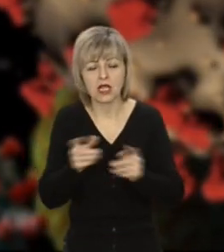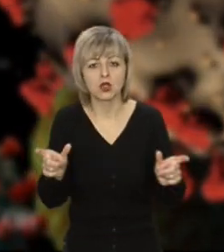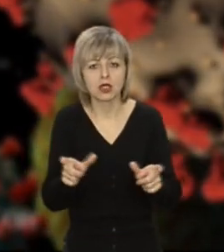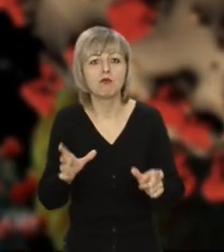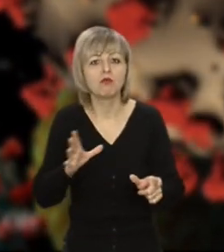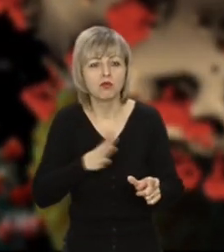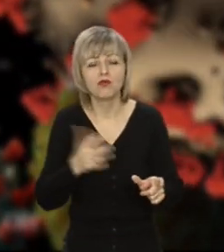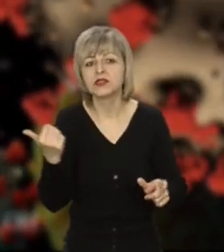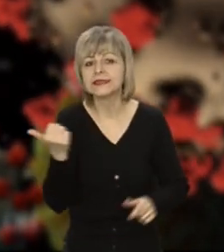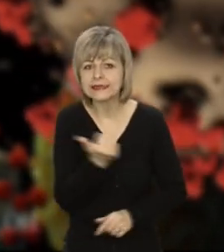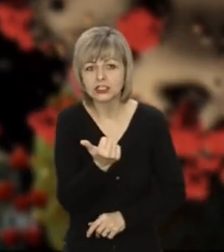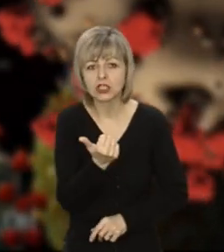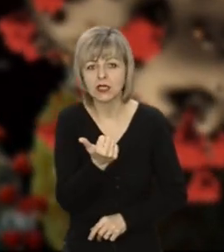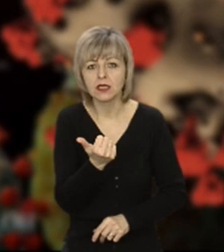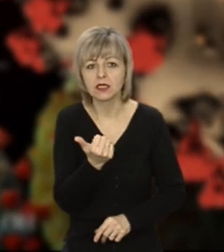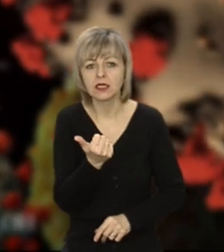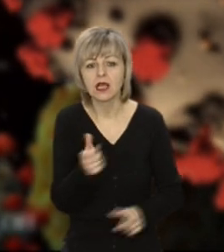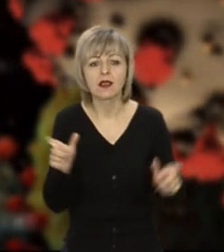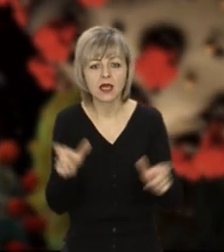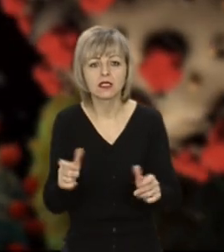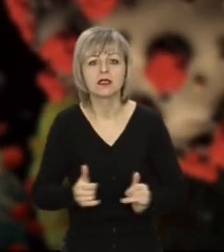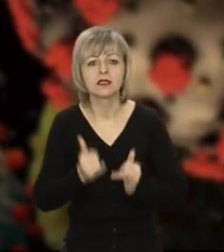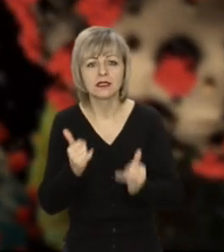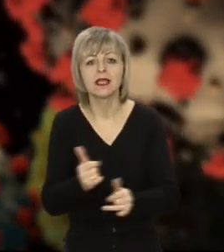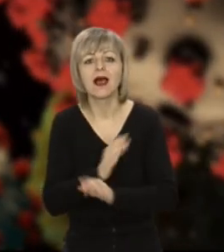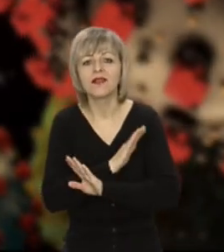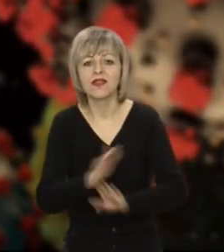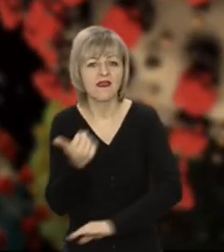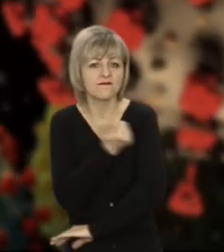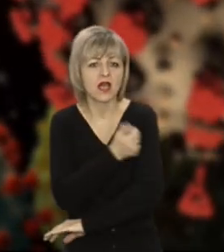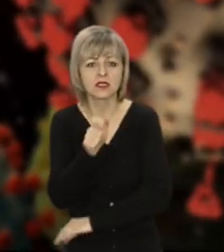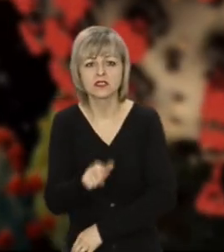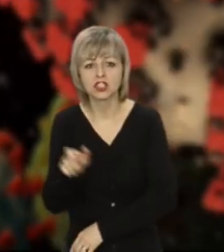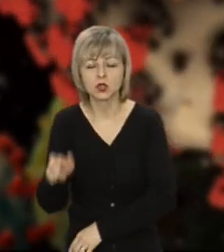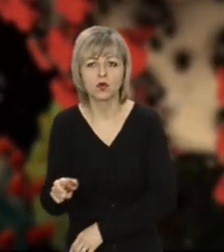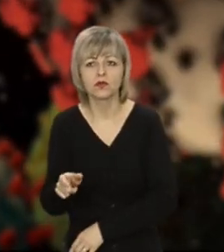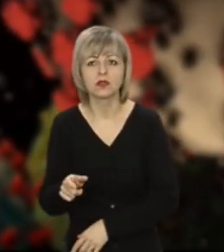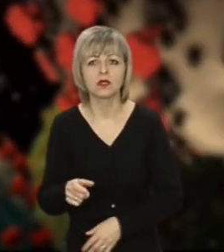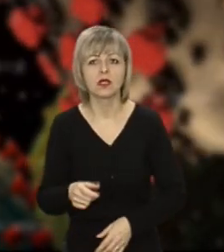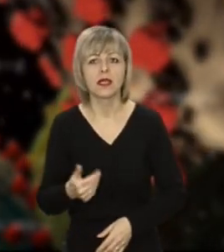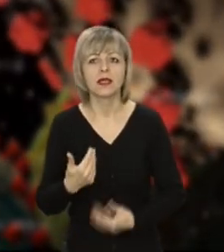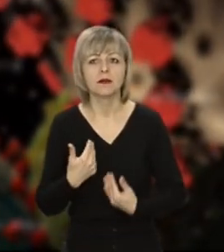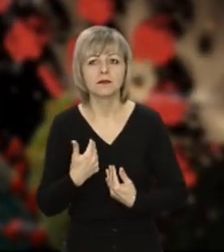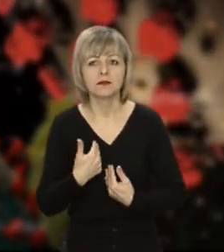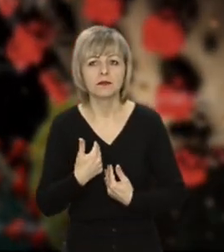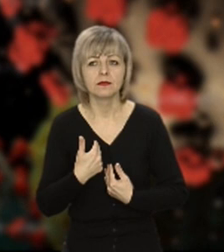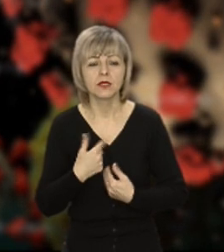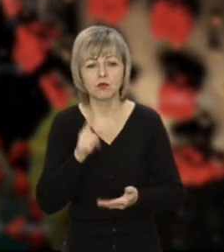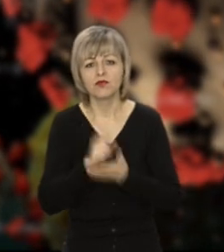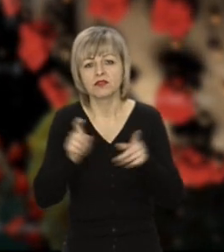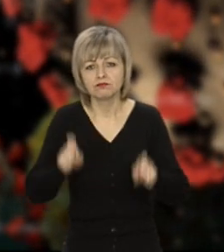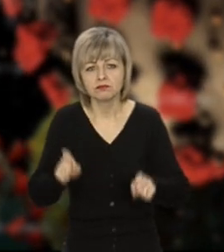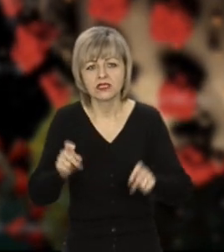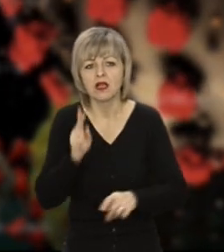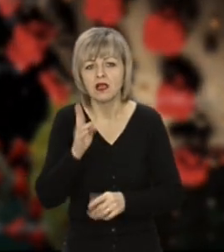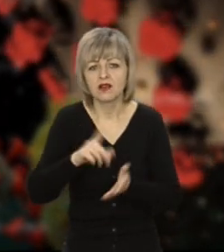тиждень карантину для невакцинованого. Ми маємо перебувати в квартирах,